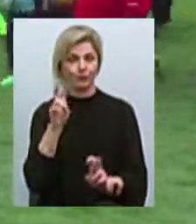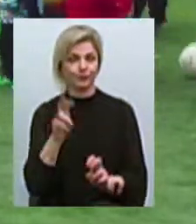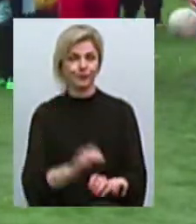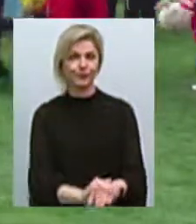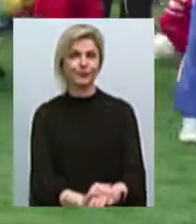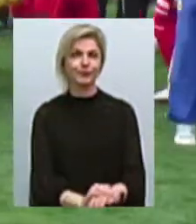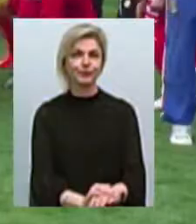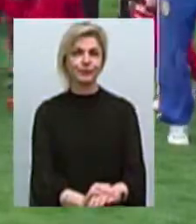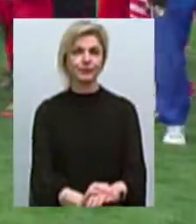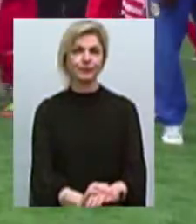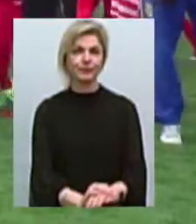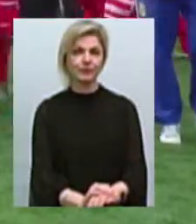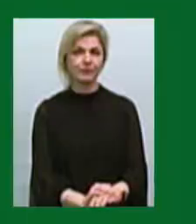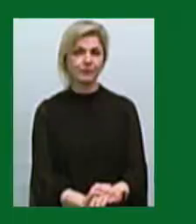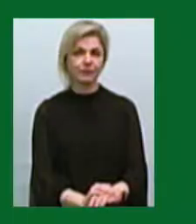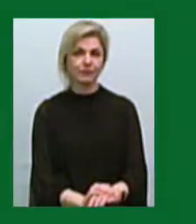Суспільному. Миколаїв.